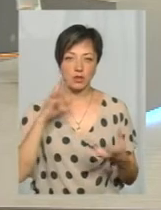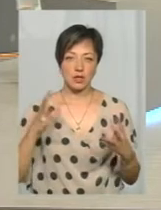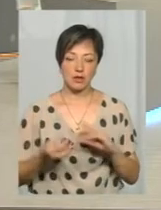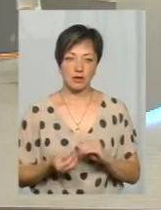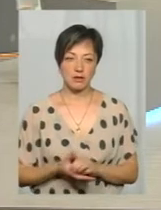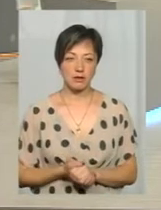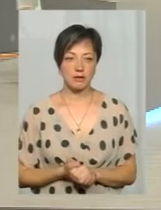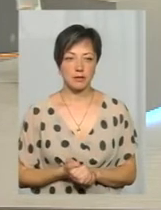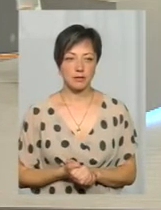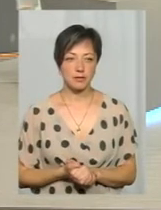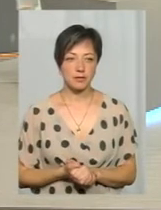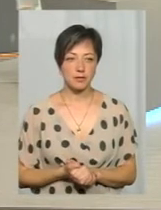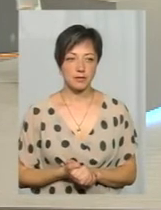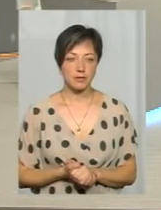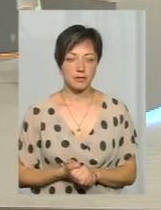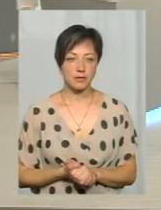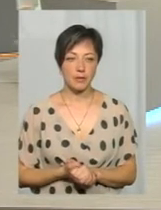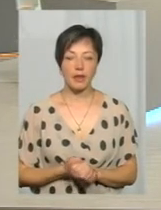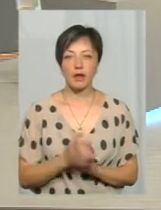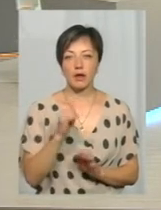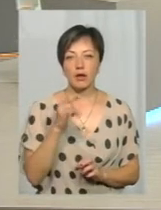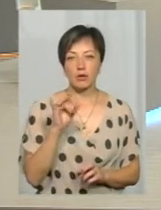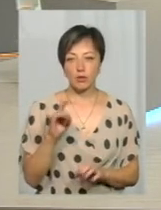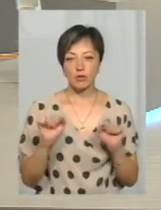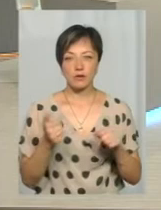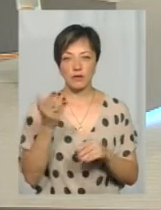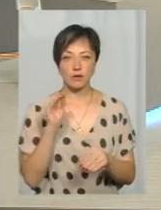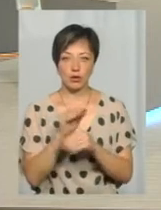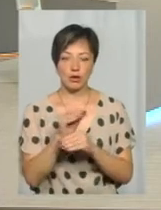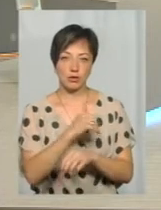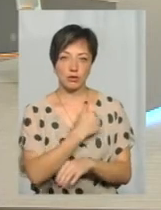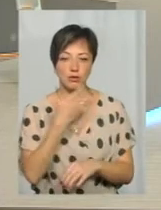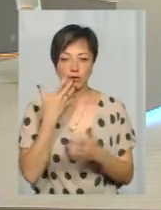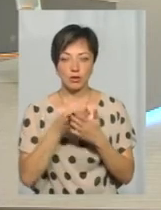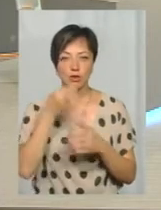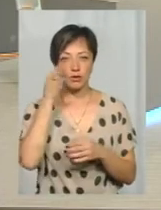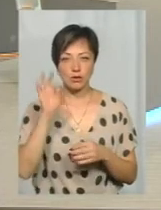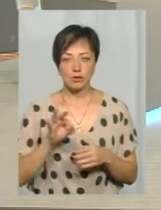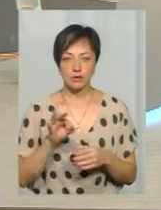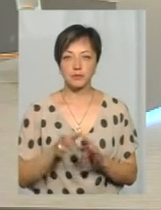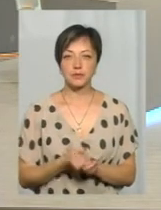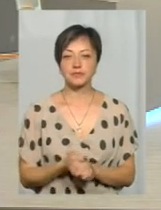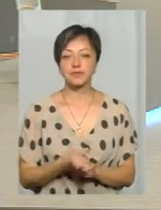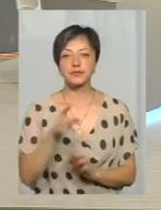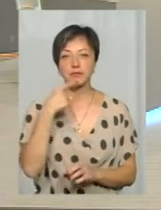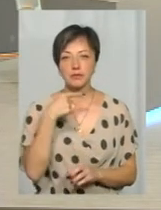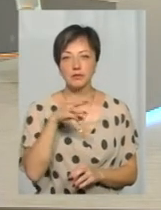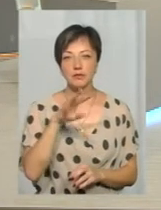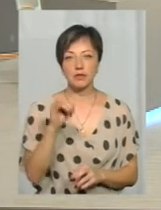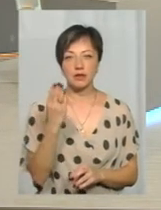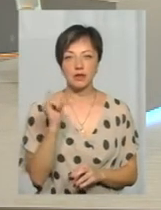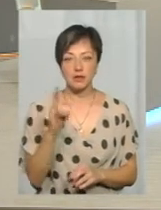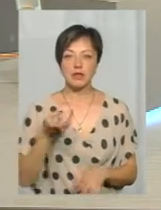наслідків. Пане Ігорі, можливо, ви ще хочете додати щось свого досвіду? Те, що сказав пан Мішан, це дійсно,